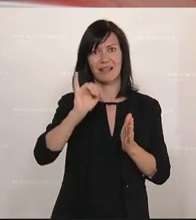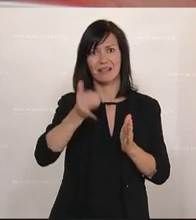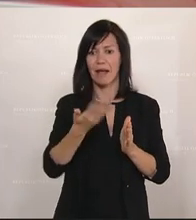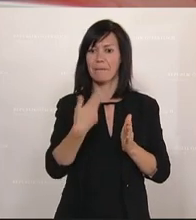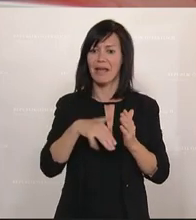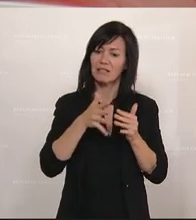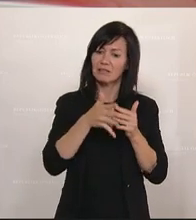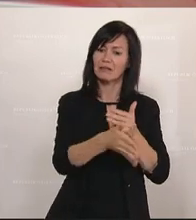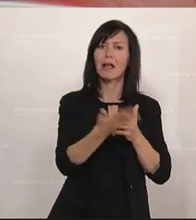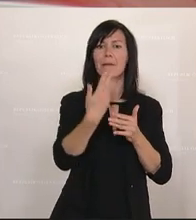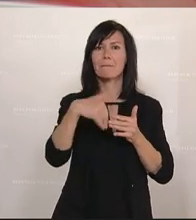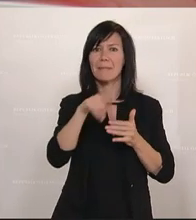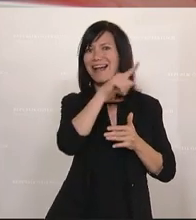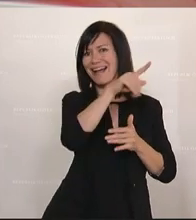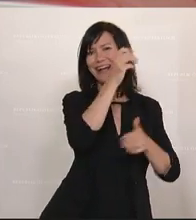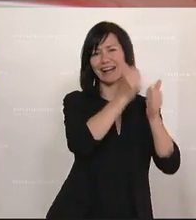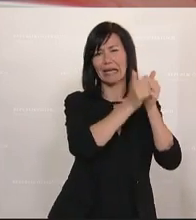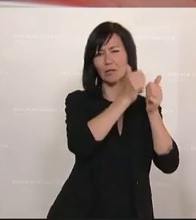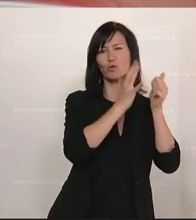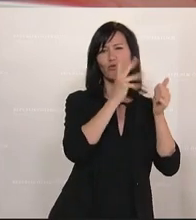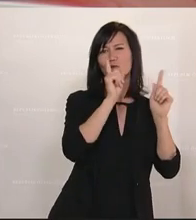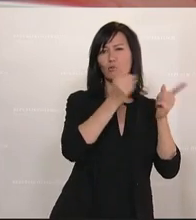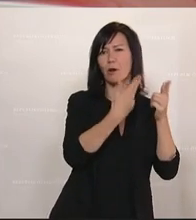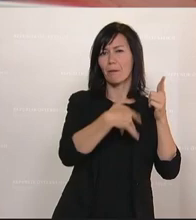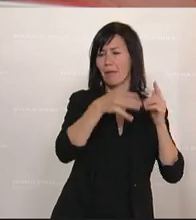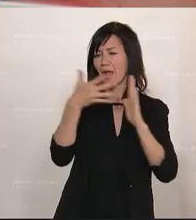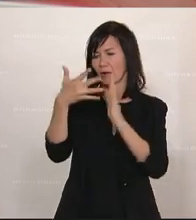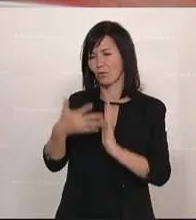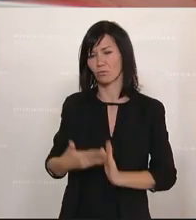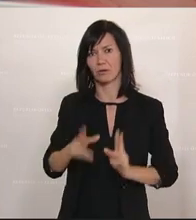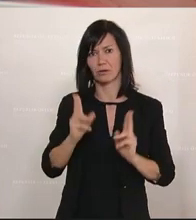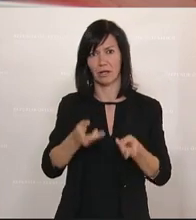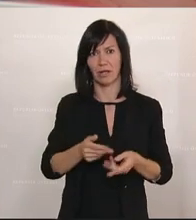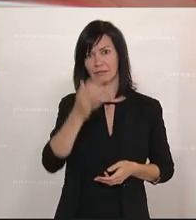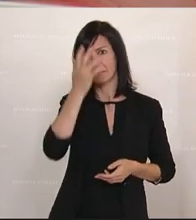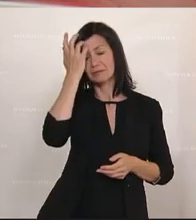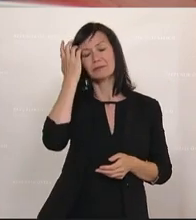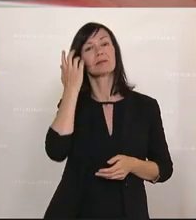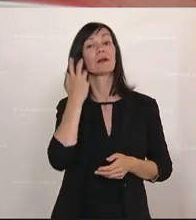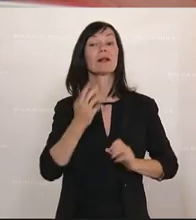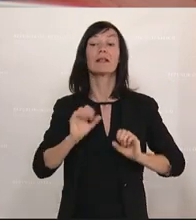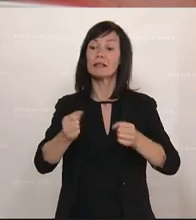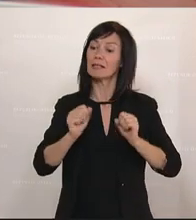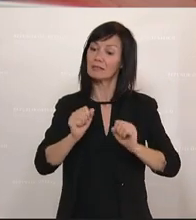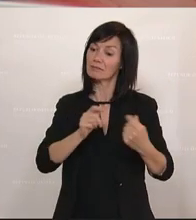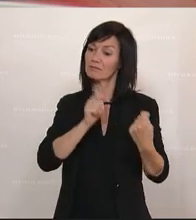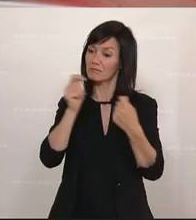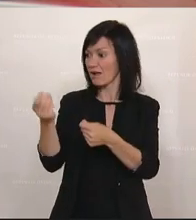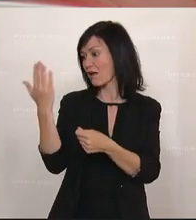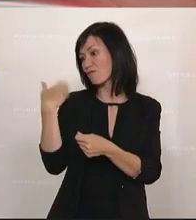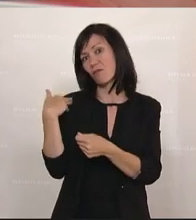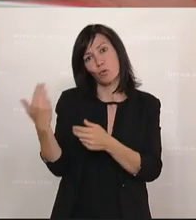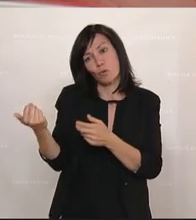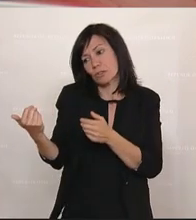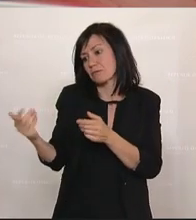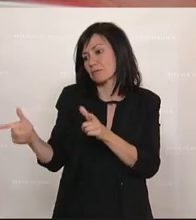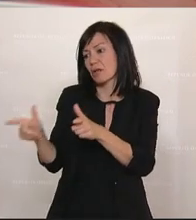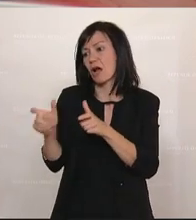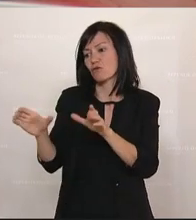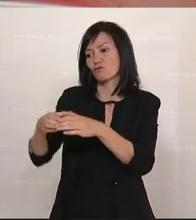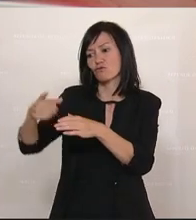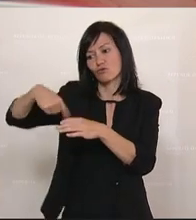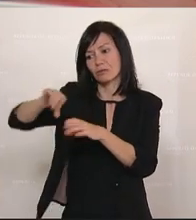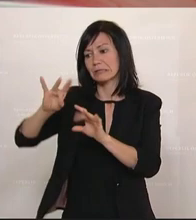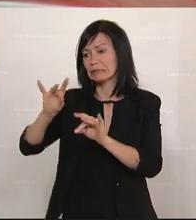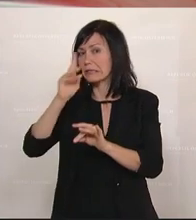stärkere Kontrollmöglichkeiten des Rechnungshofes. Zu einem entsprechenden Initiativantrag fand vor kurzem eine umfassende Ausschussbegutachtung statt, die am